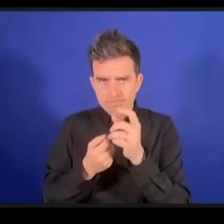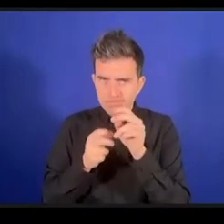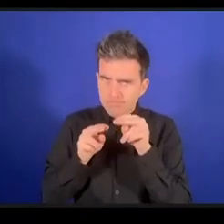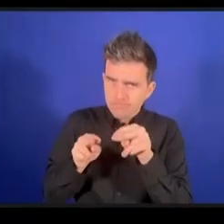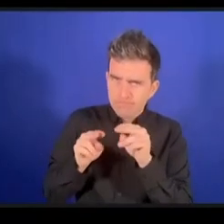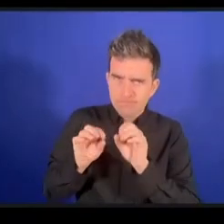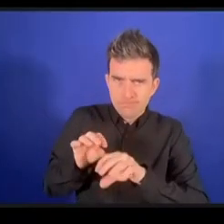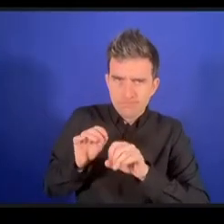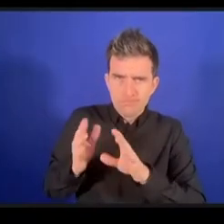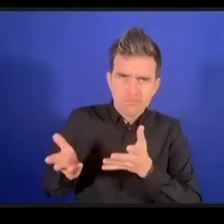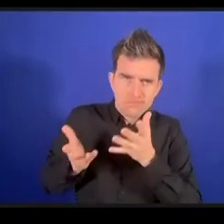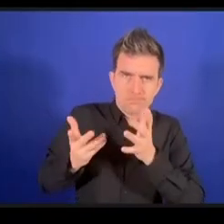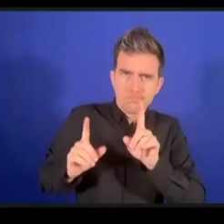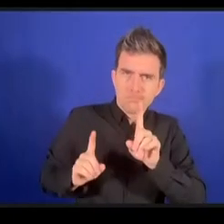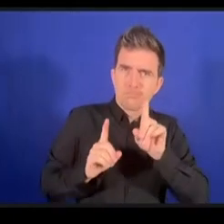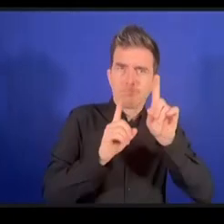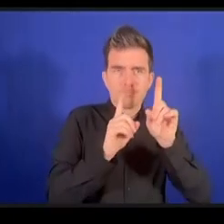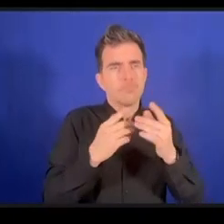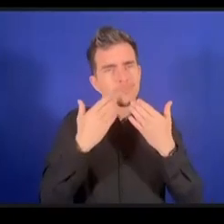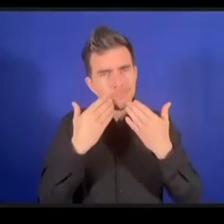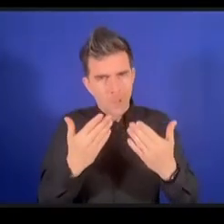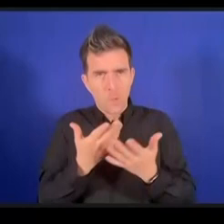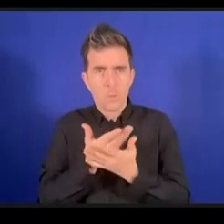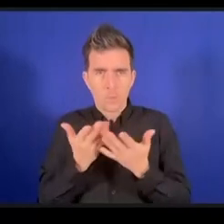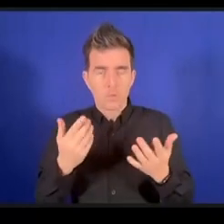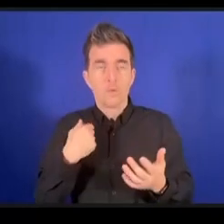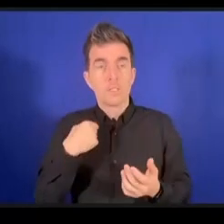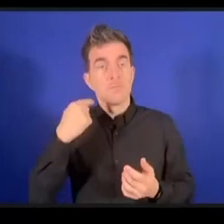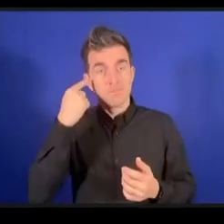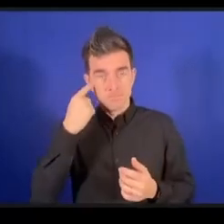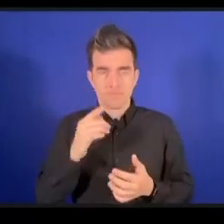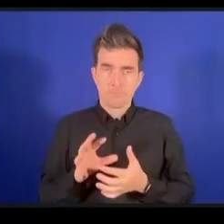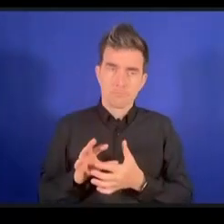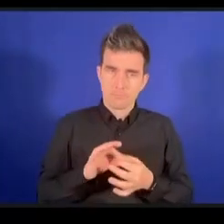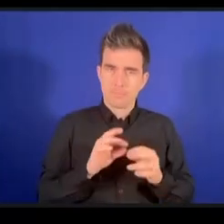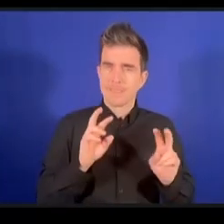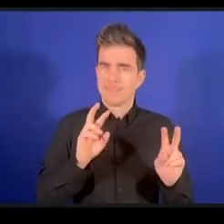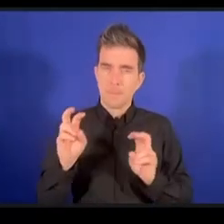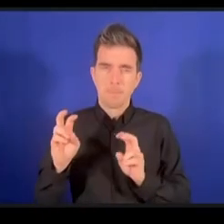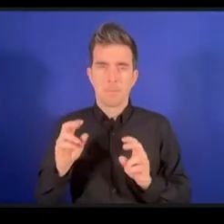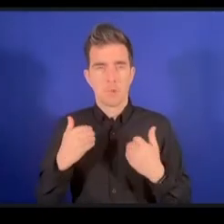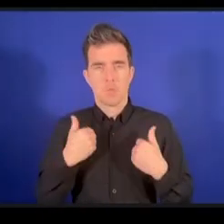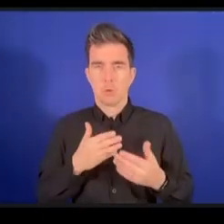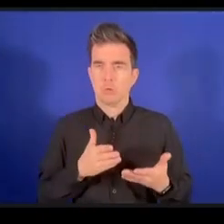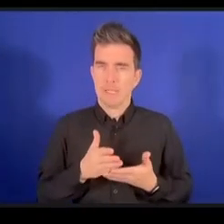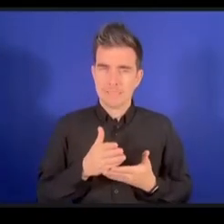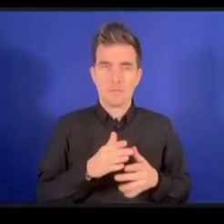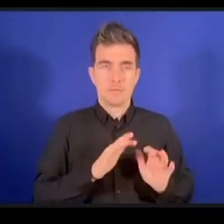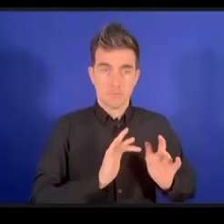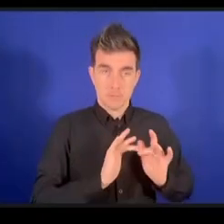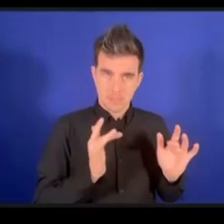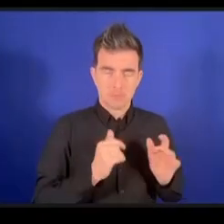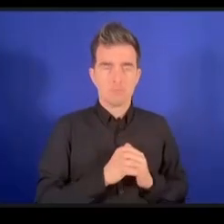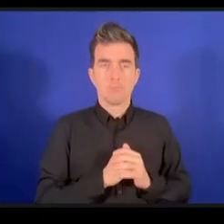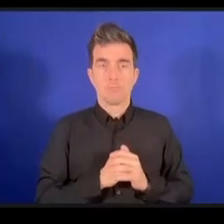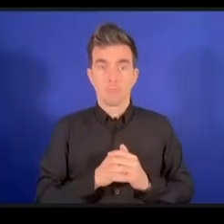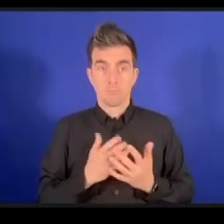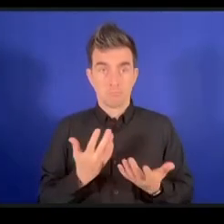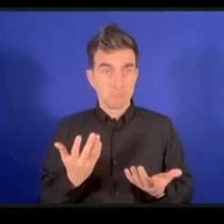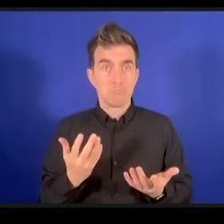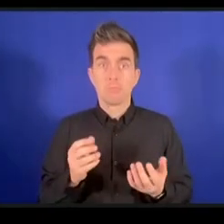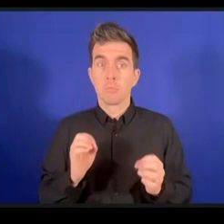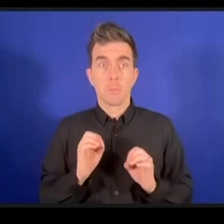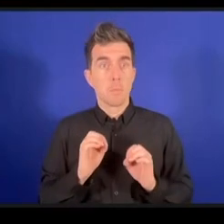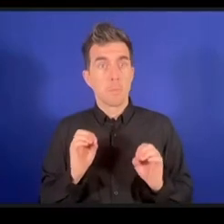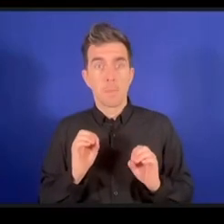أعتقد أنه من الضروري أن ننظر إلى هذا الموضوع وموضوع الوظائف لأنه لن